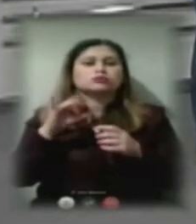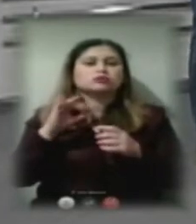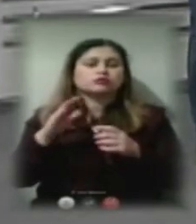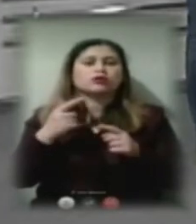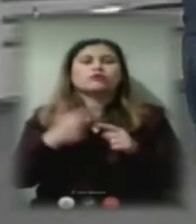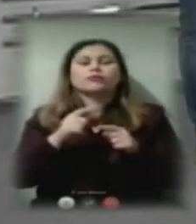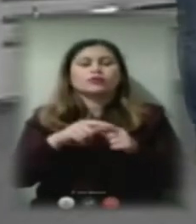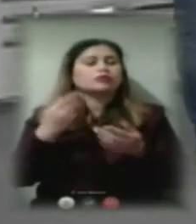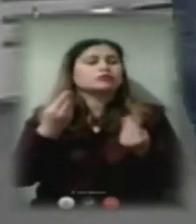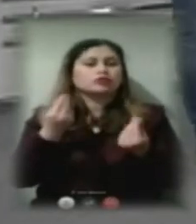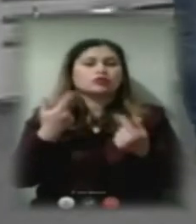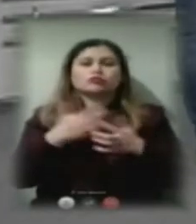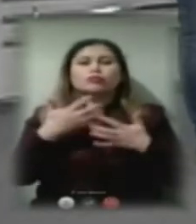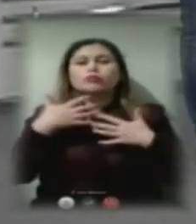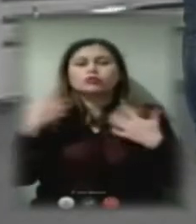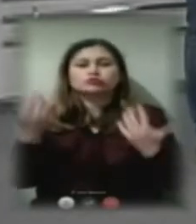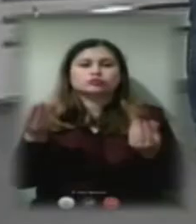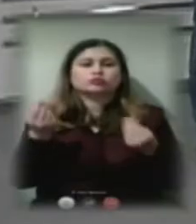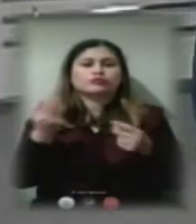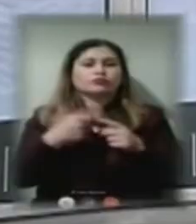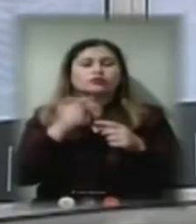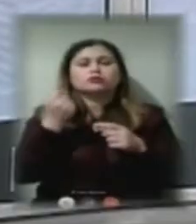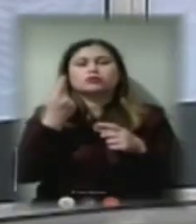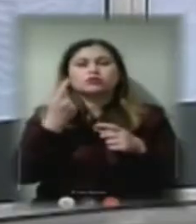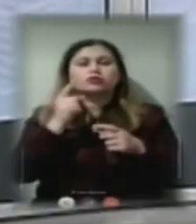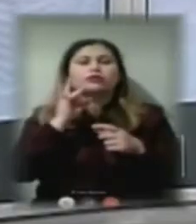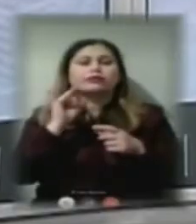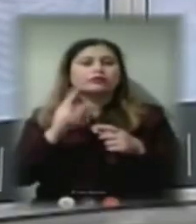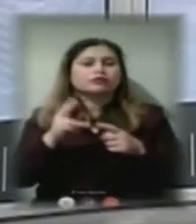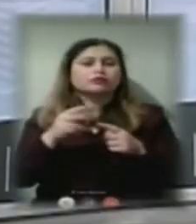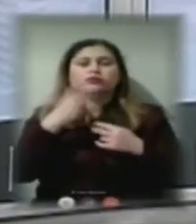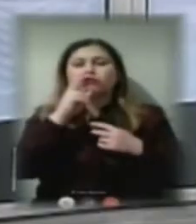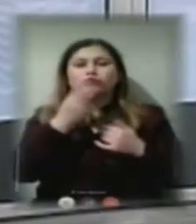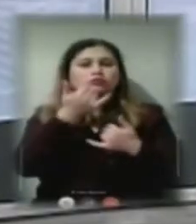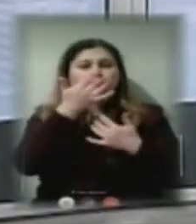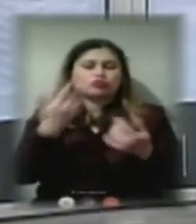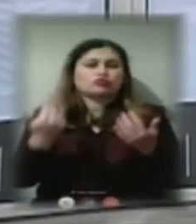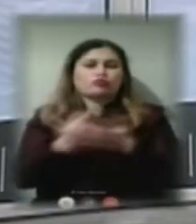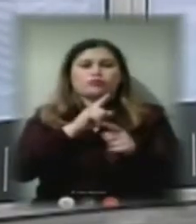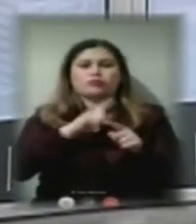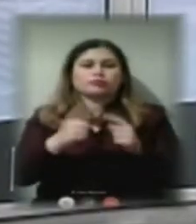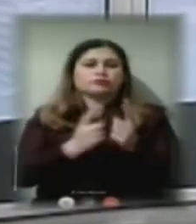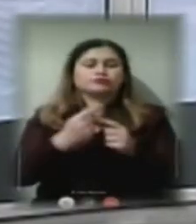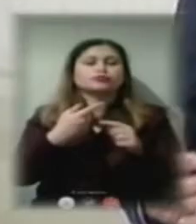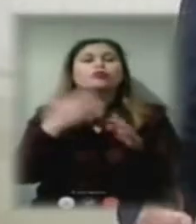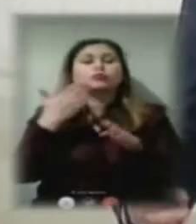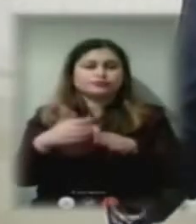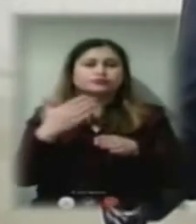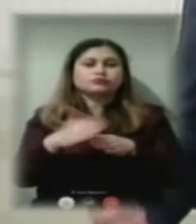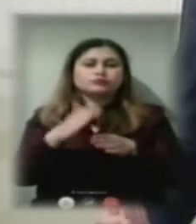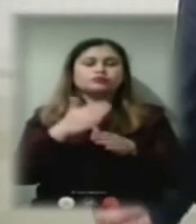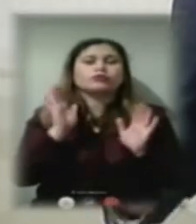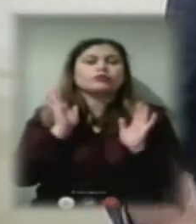Це дуже великі кошти. І тому за один рік, за два роки ми не зможемо модернізувати. Поступово ми знаємо, куди